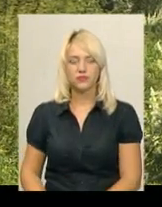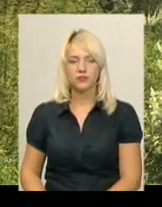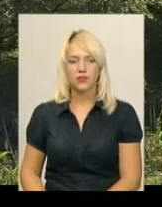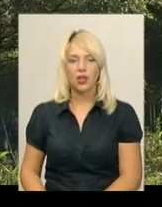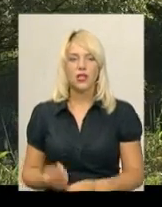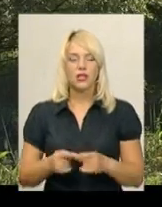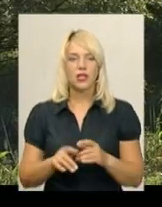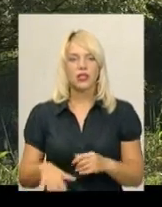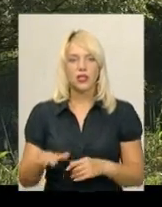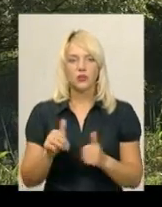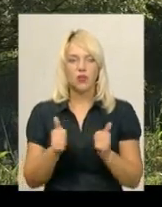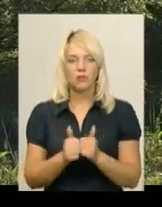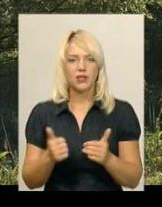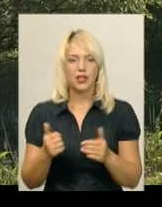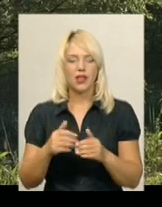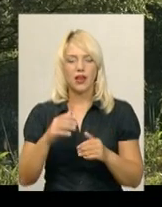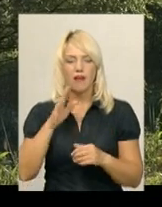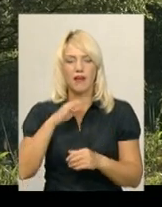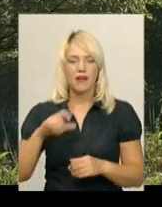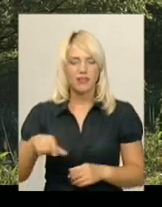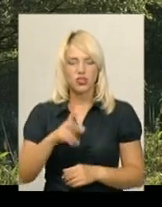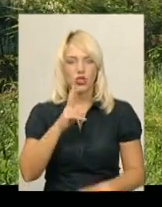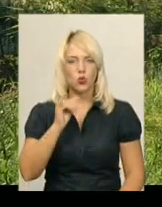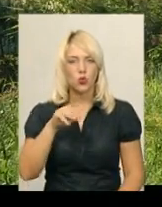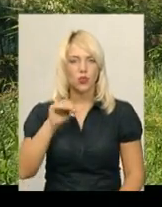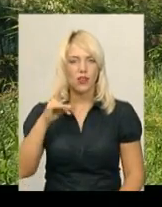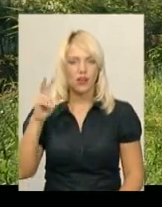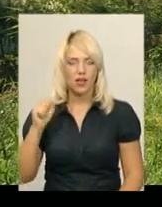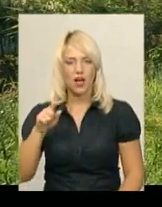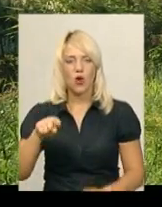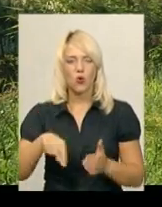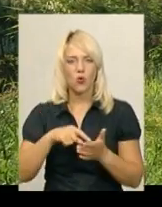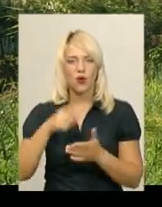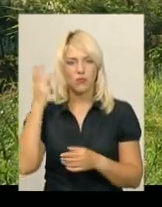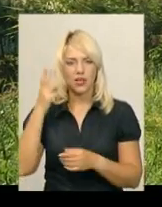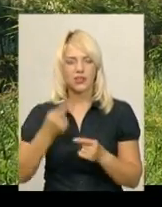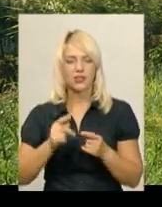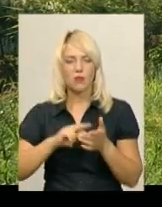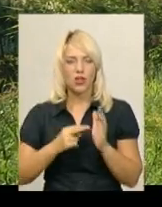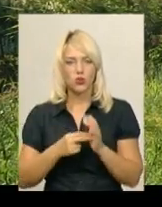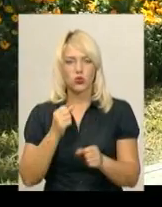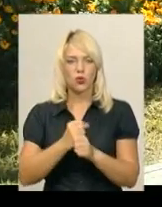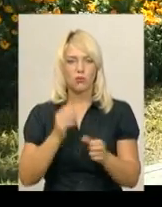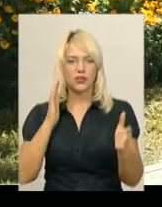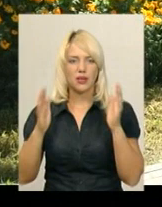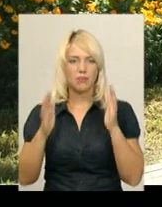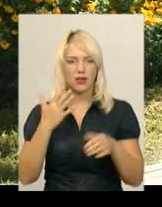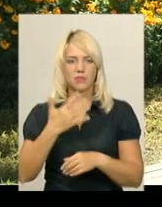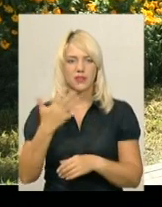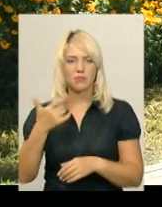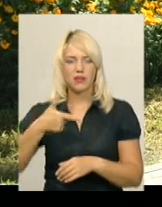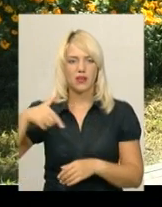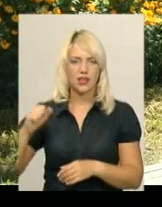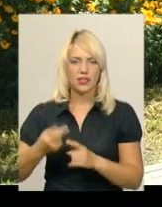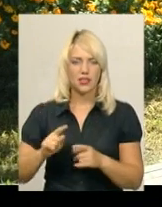Це територія біля річки Кудзенка, що у Хмельницькому. Тут планують створити парк площею 55 гектарів. Передбачено це як